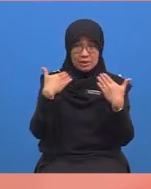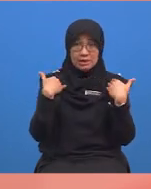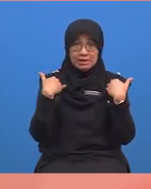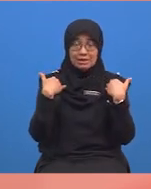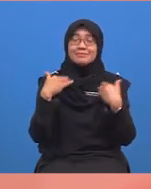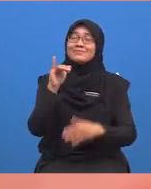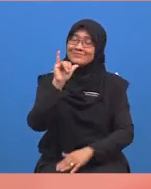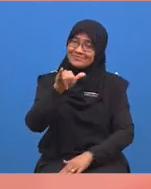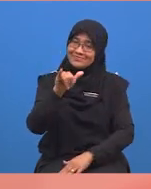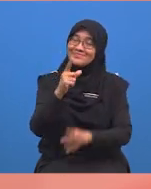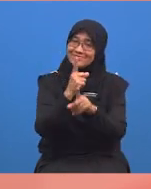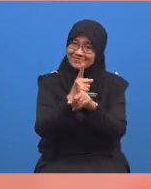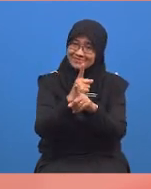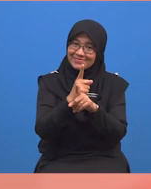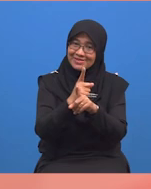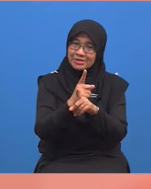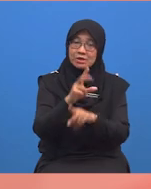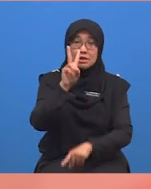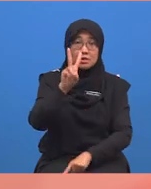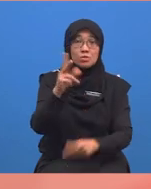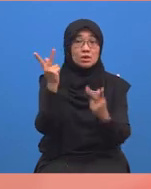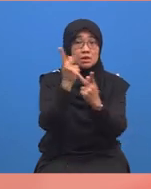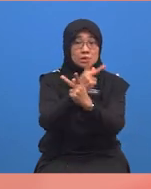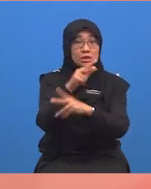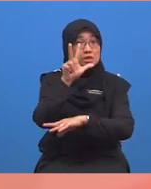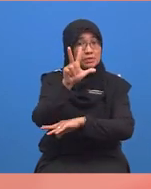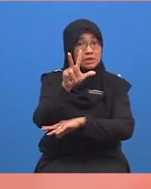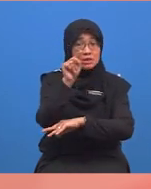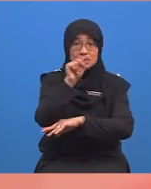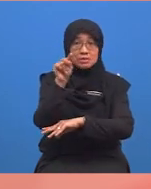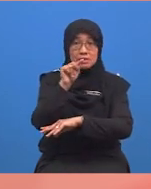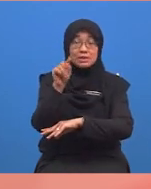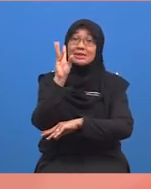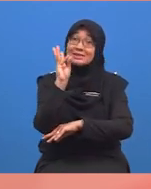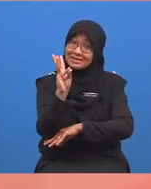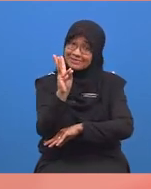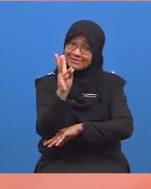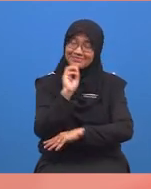Ya, betul. Dua darab tiga sama dengan enam.